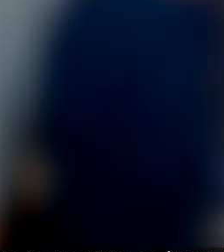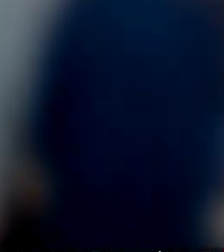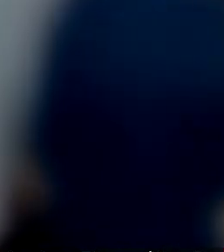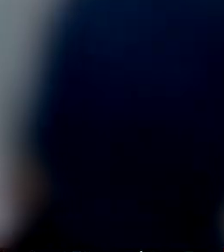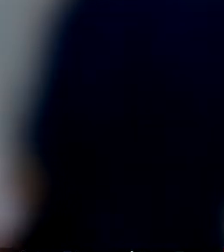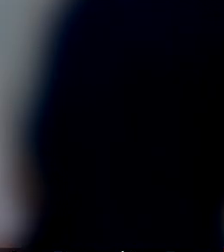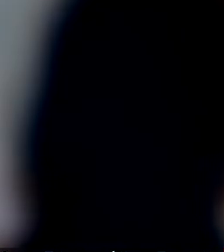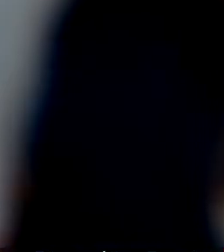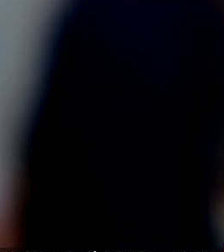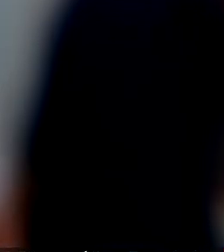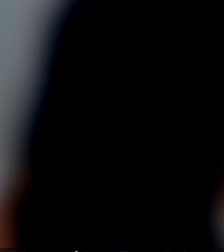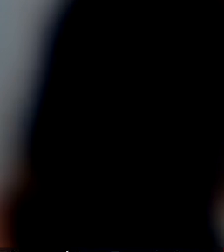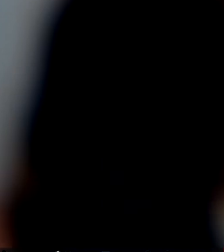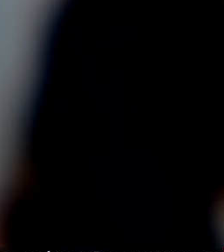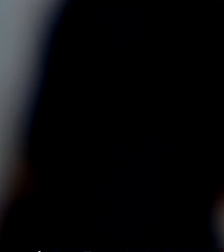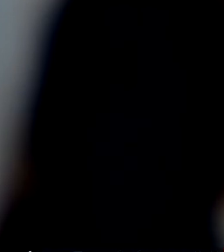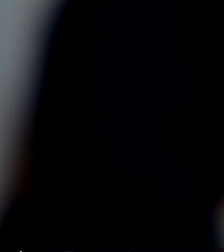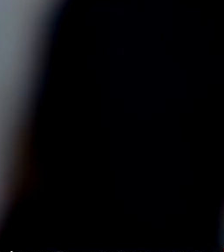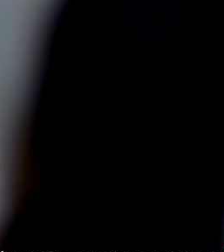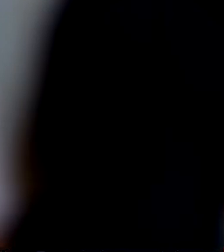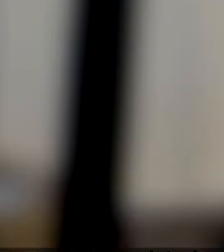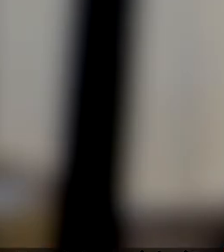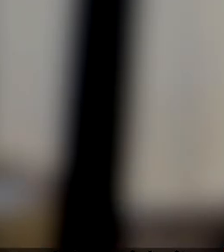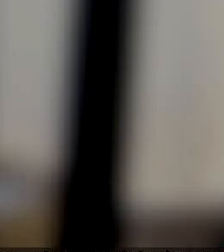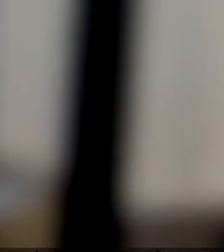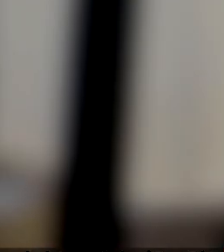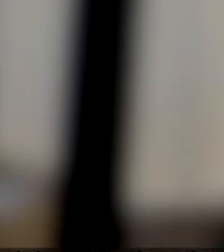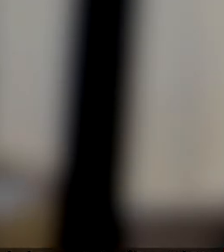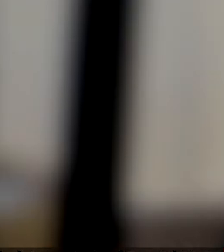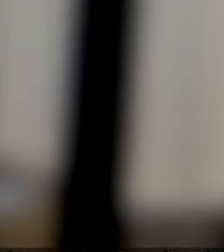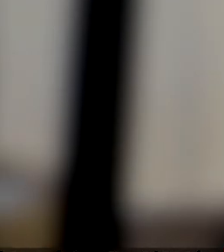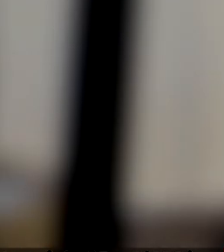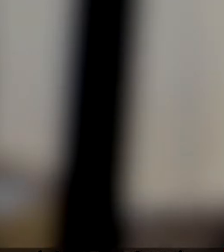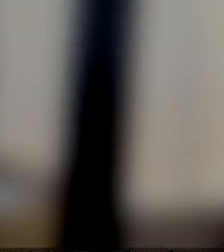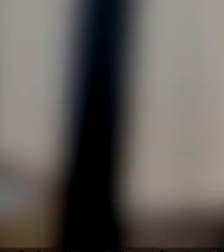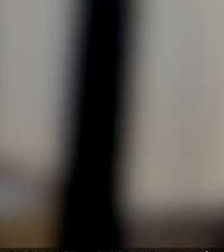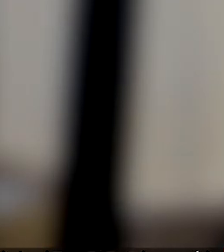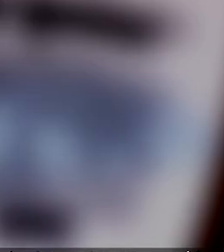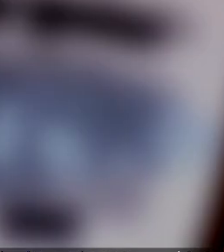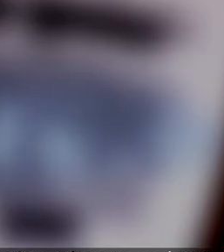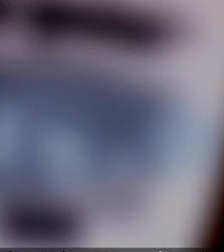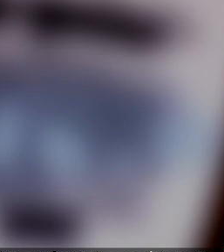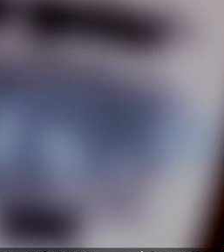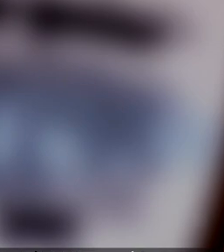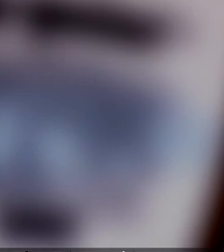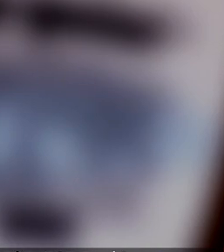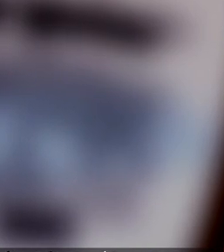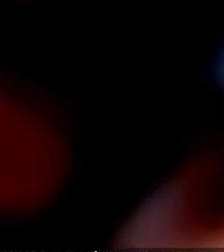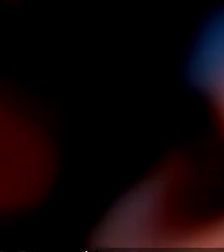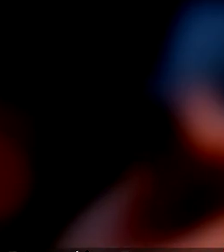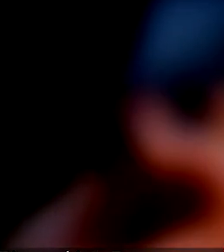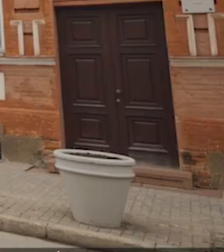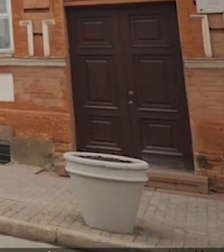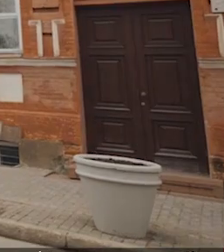Alnis vai Vilks? Vēsturiskajā Grīvas pilsētas ģērbonī ir lielākais dzīvnieks no piedāvātījiem – Alnis.